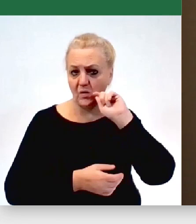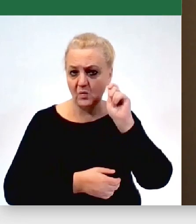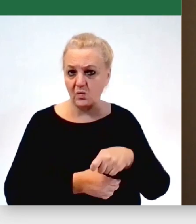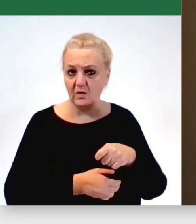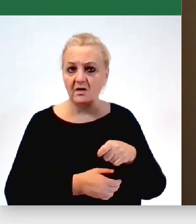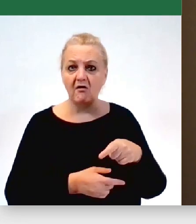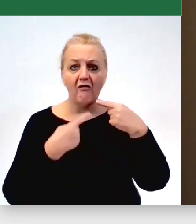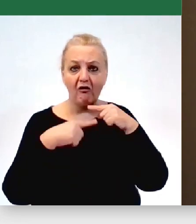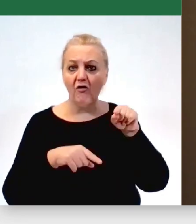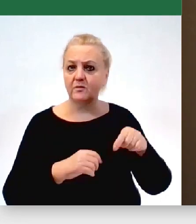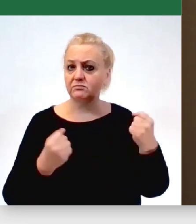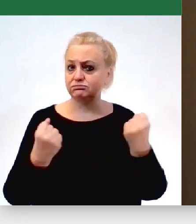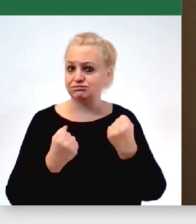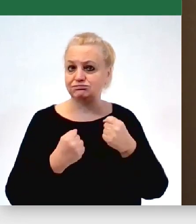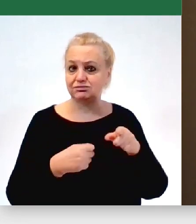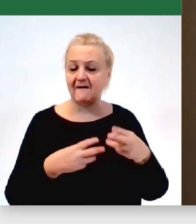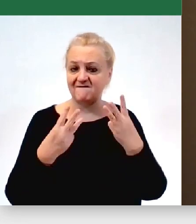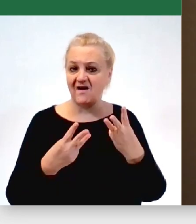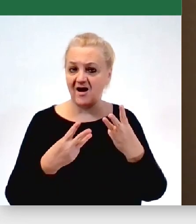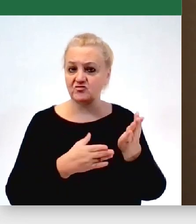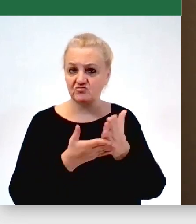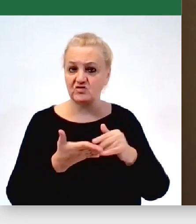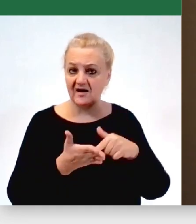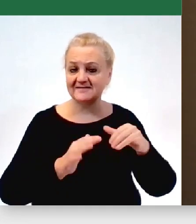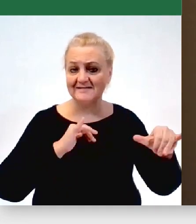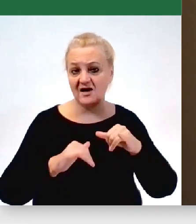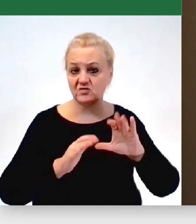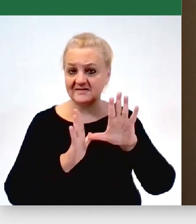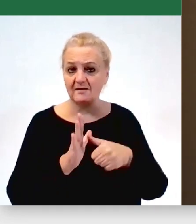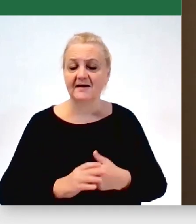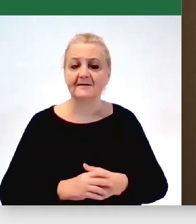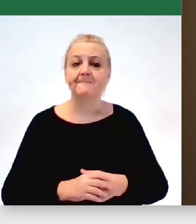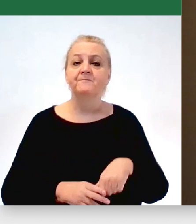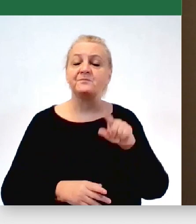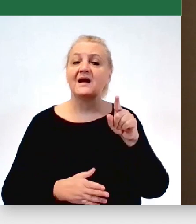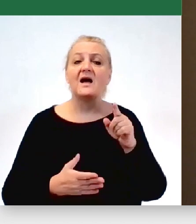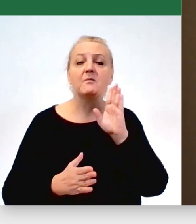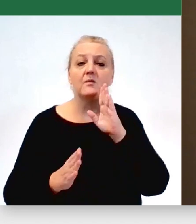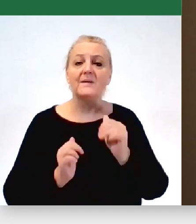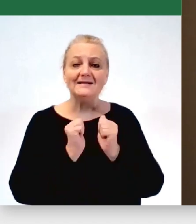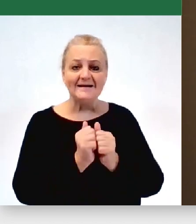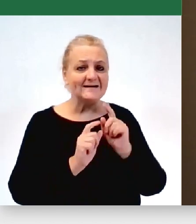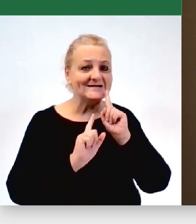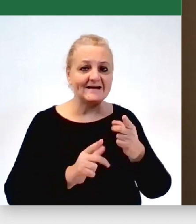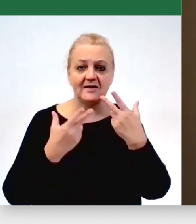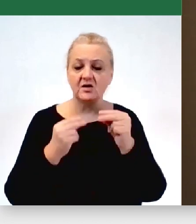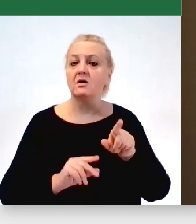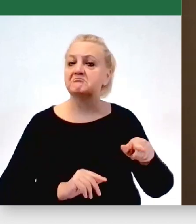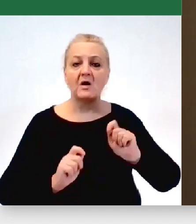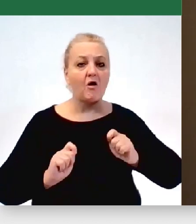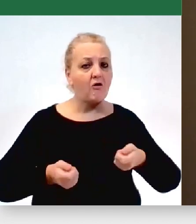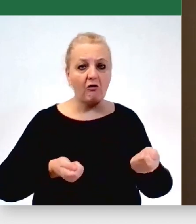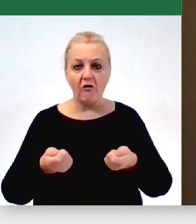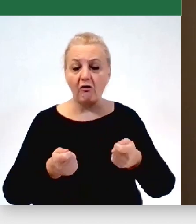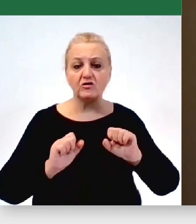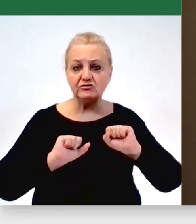odpowiedzialny za bardzo istotny fragment w tej chwili zarządzania miastem, ale nie na zasadzie zadania zleconego, tylko koordynacji działań zarówno